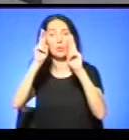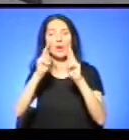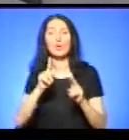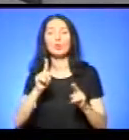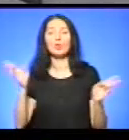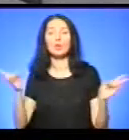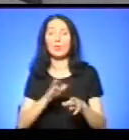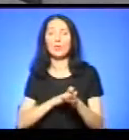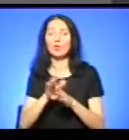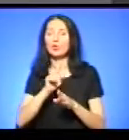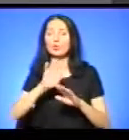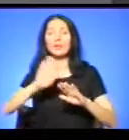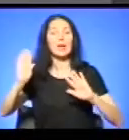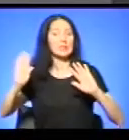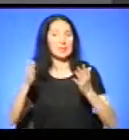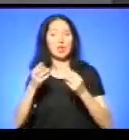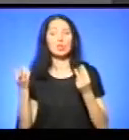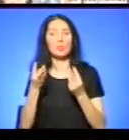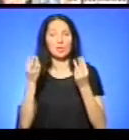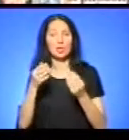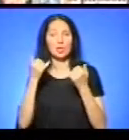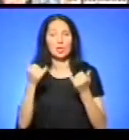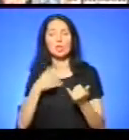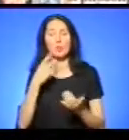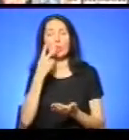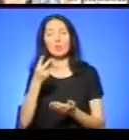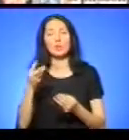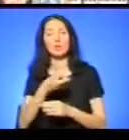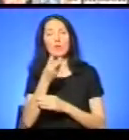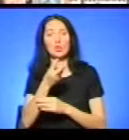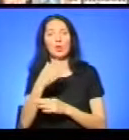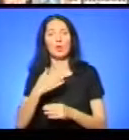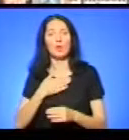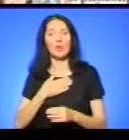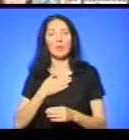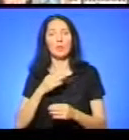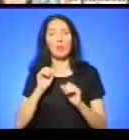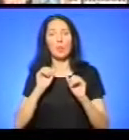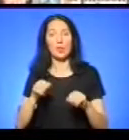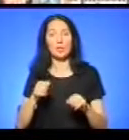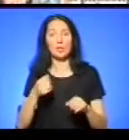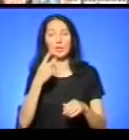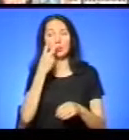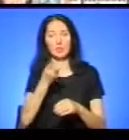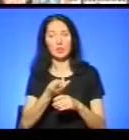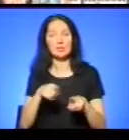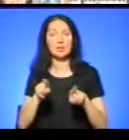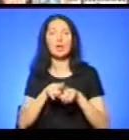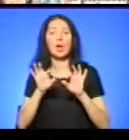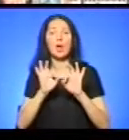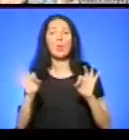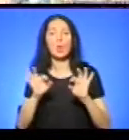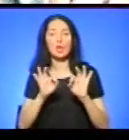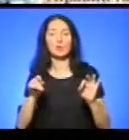сталося пожежі. Зараз ми подивимося відео, в принципі, ви можете навіть дивитися і прокоментувати. Там дуже